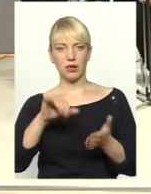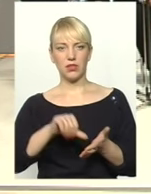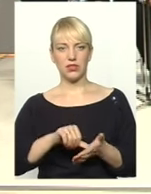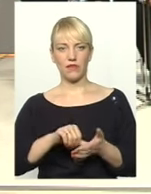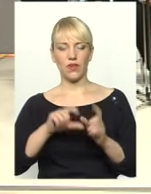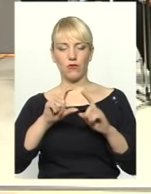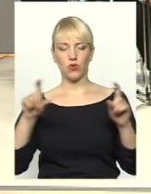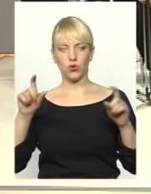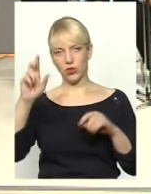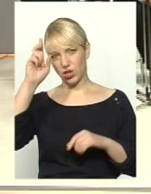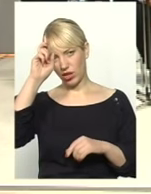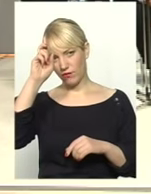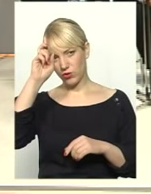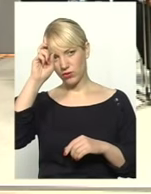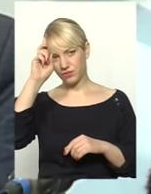фонду державного